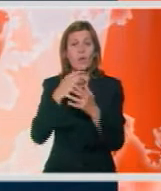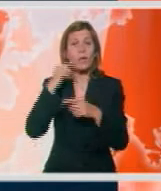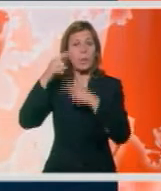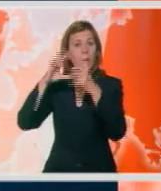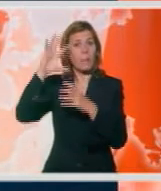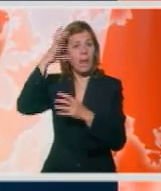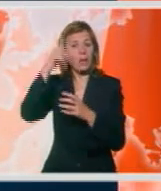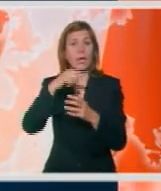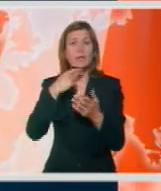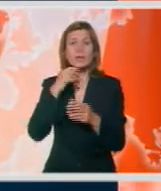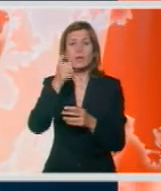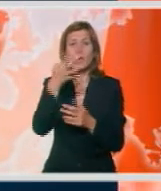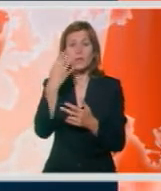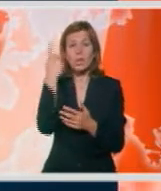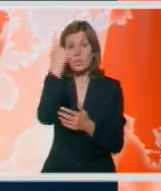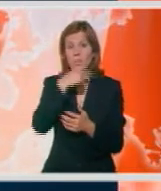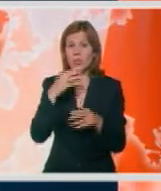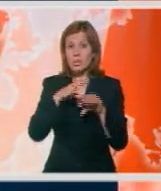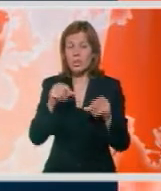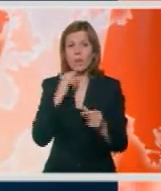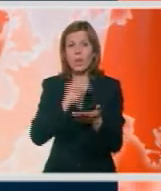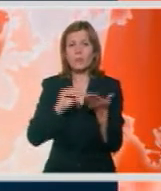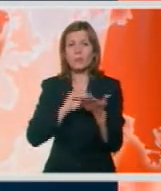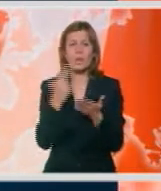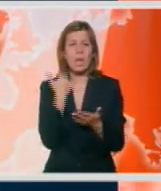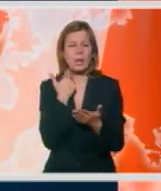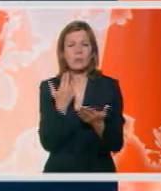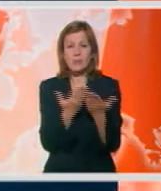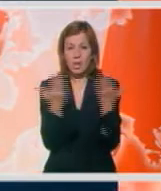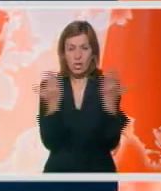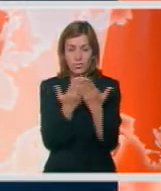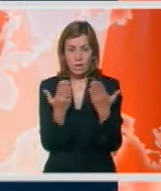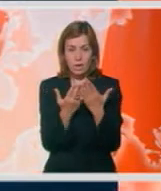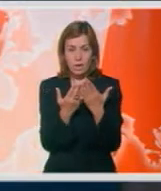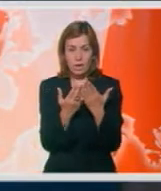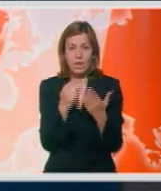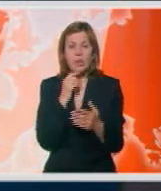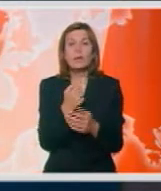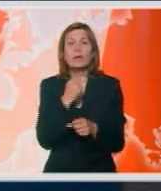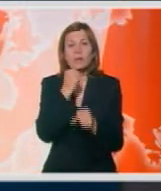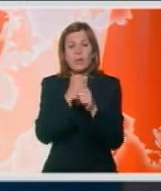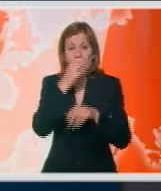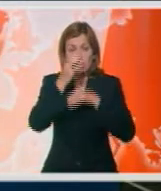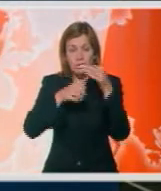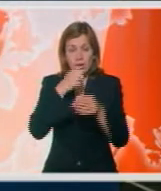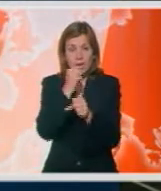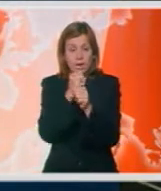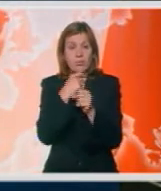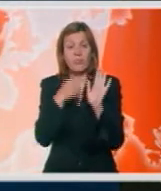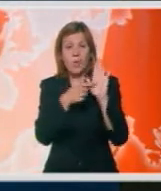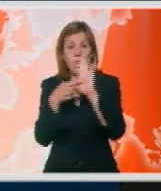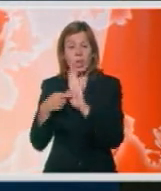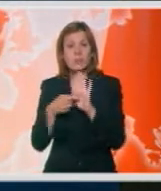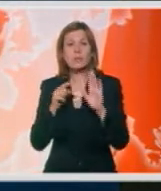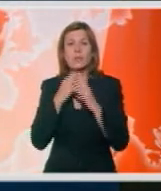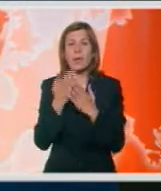uključujući 140 sličnih zemlji, piše britanski list Sunday Times. Radni nalaz misije NASA, Kepler, pokazuje da su